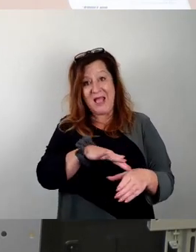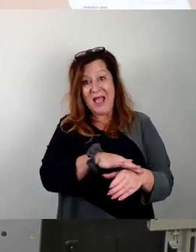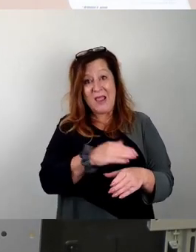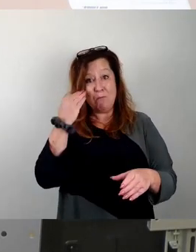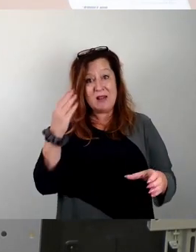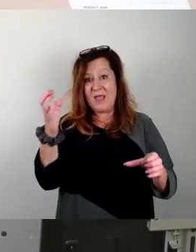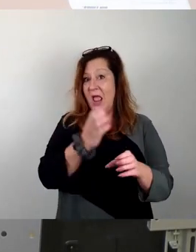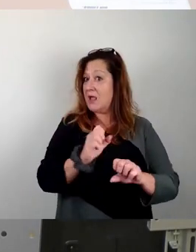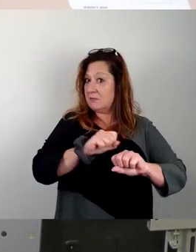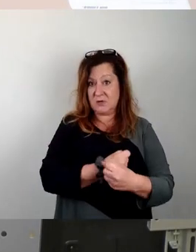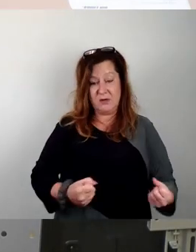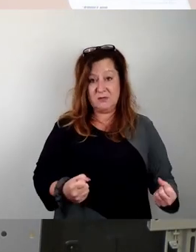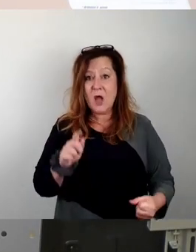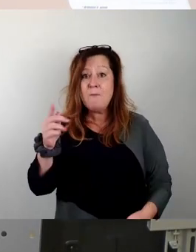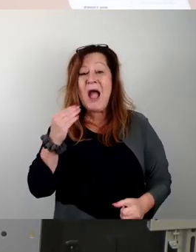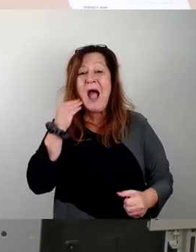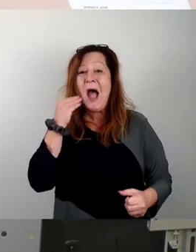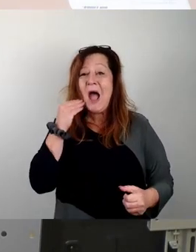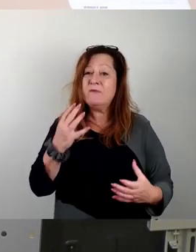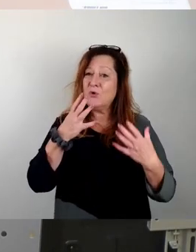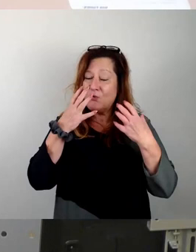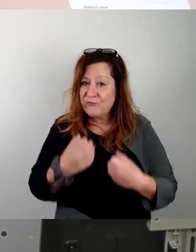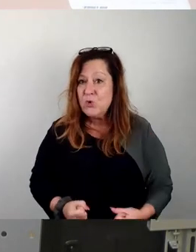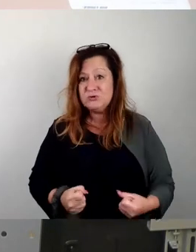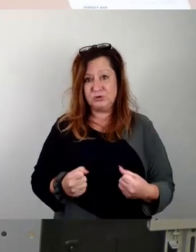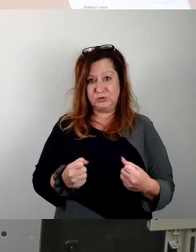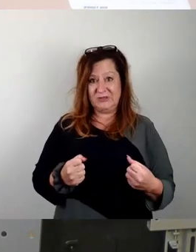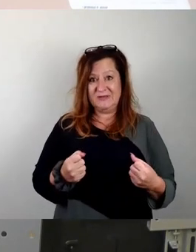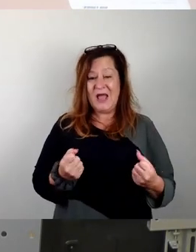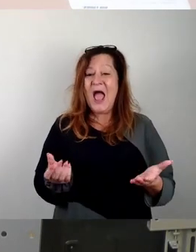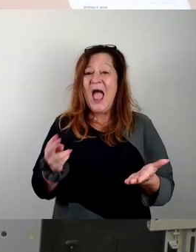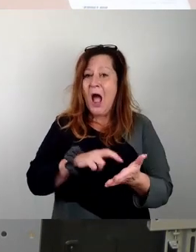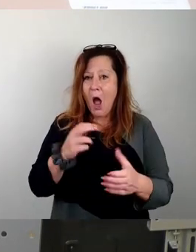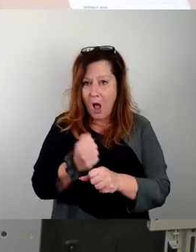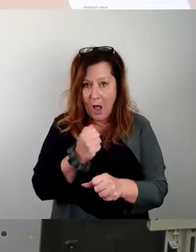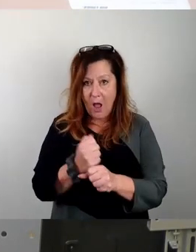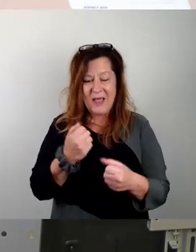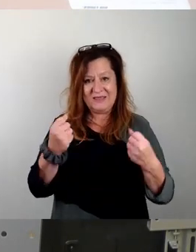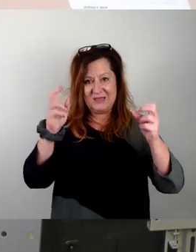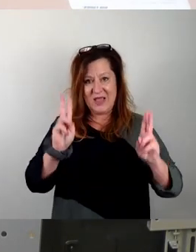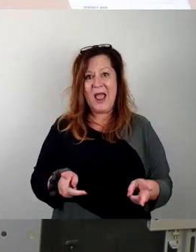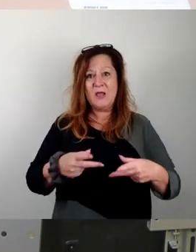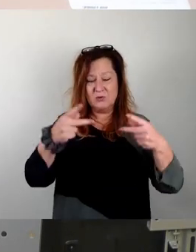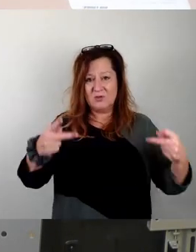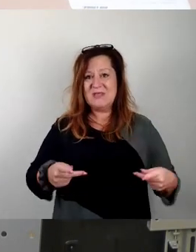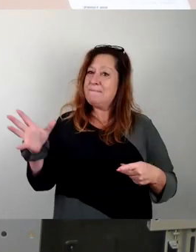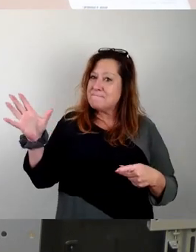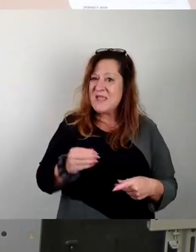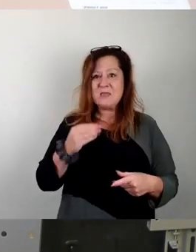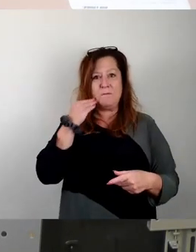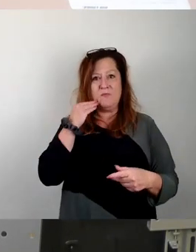Die Anwohner wünschen sich zumindest eine Erarbeitung eines Sicherheitskonzeptes mit Ihnen, den Anwohnern der Stadt,